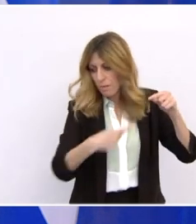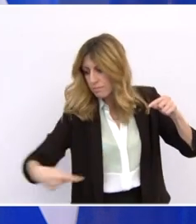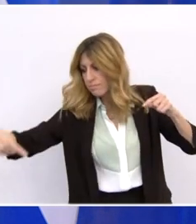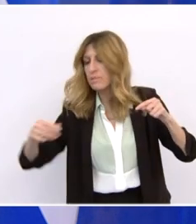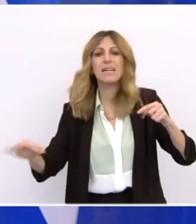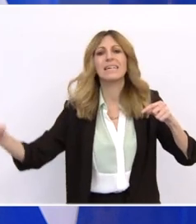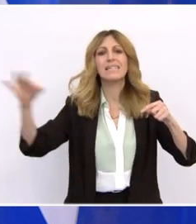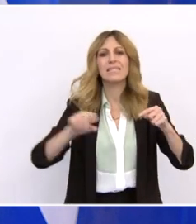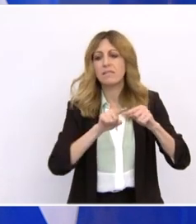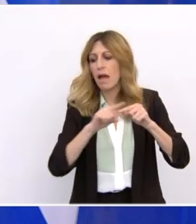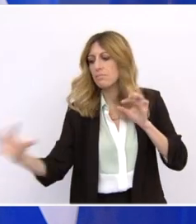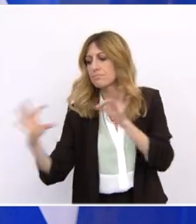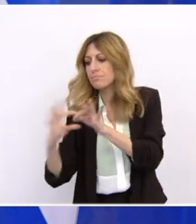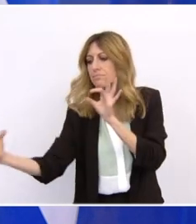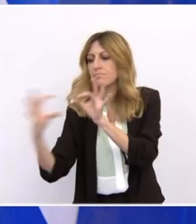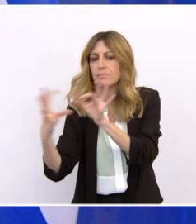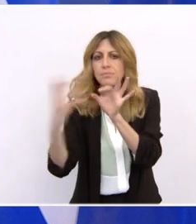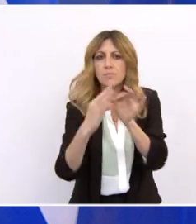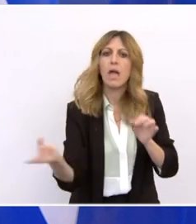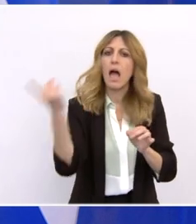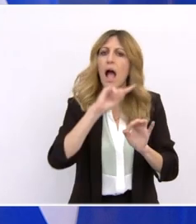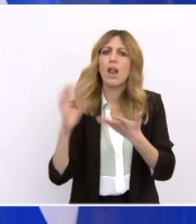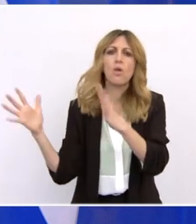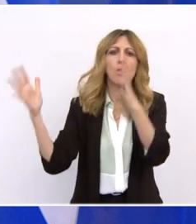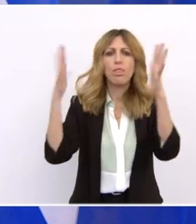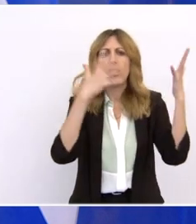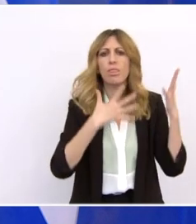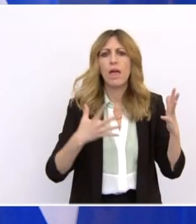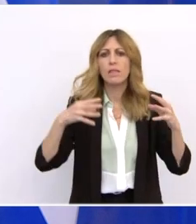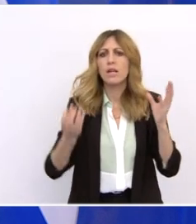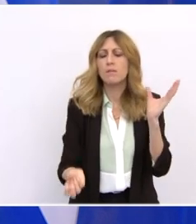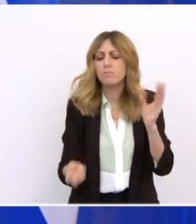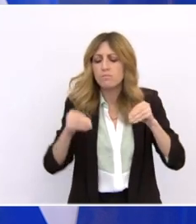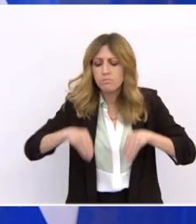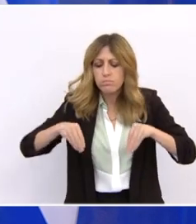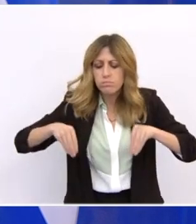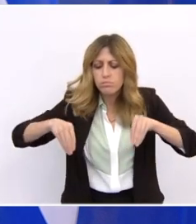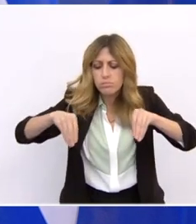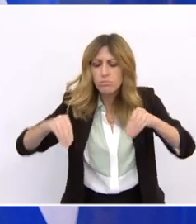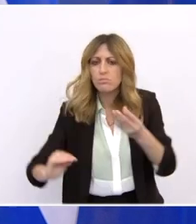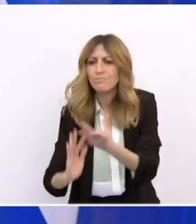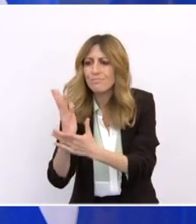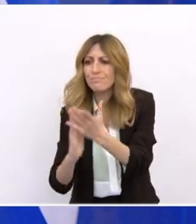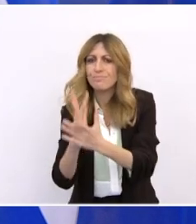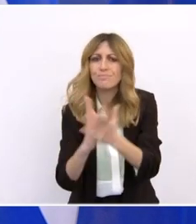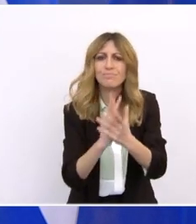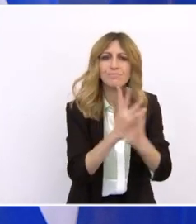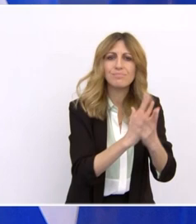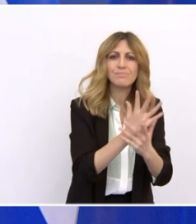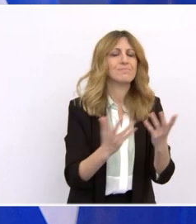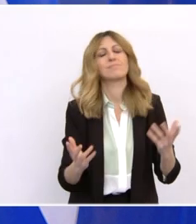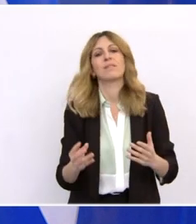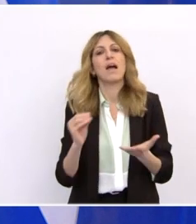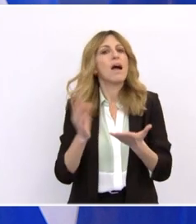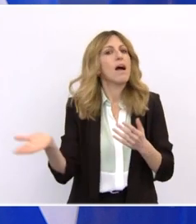Σχέδιο Αναδασώσεων, το οποίο και αυτό εν μέρη θα χρηματοδοτηθεί από το Εθνικό Σχέδιο Ανάκαμψης, αλλά και σημαντικές δράσεις που